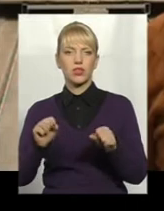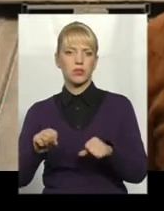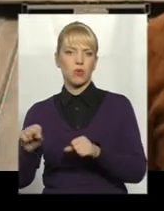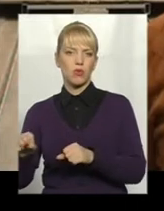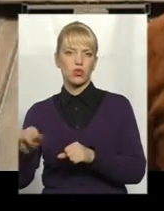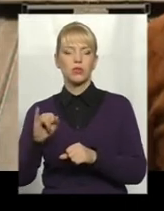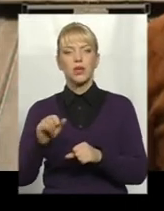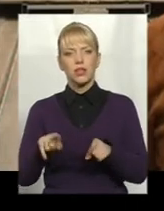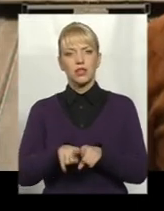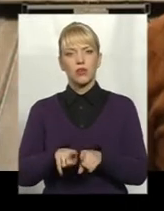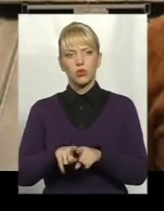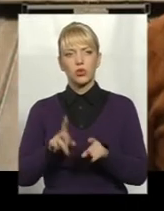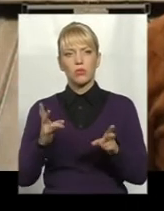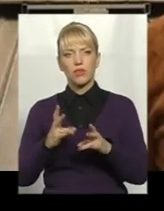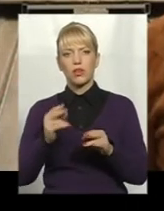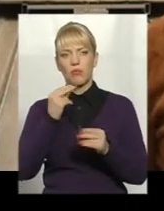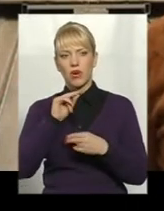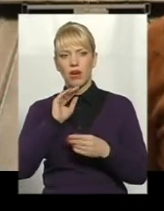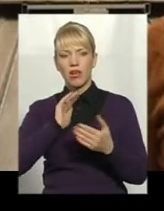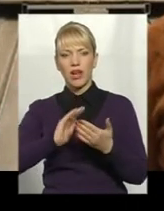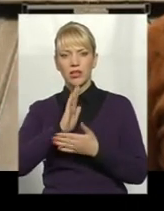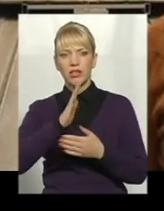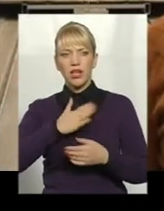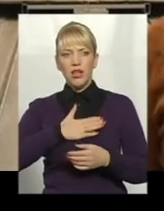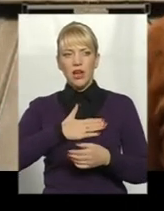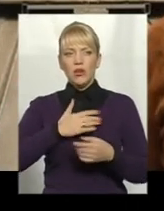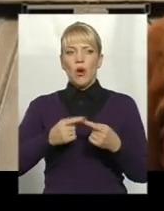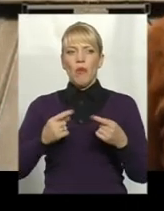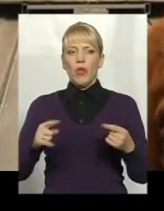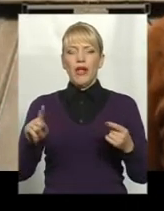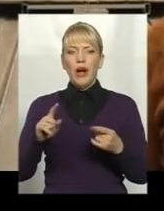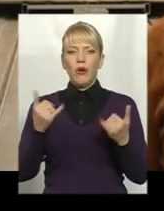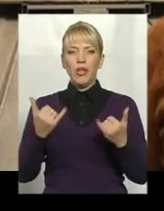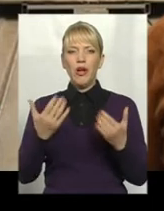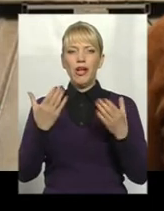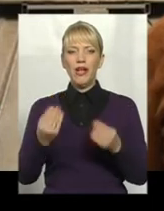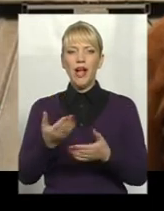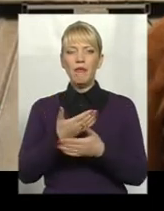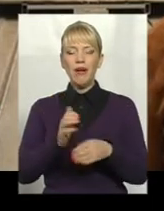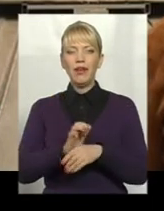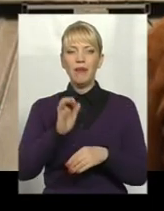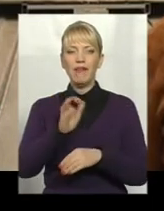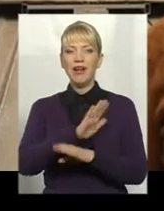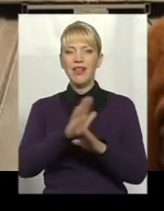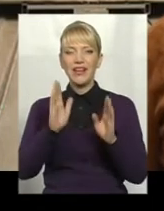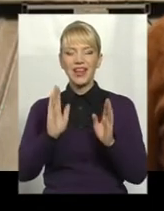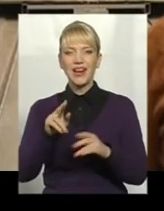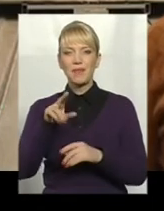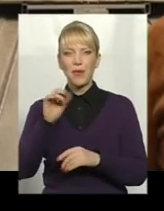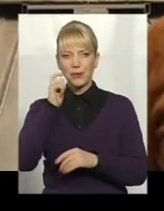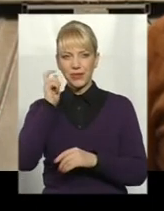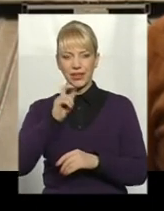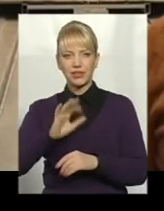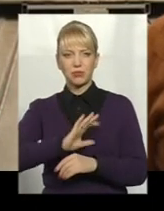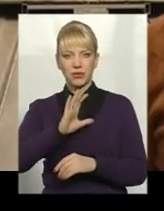Також повинна покращитися якість нашої продукції, яку ми в сьогоднішній день відправляємо не тільки по Україні, бувши